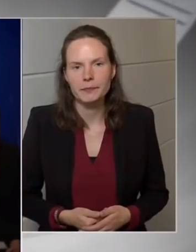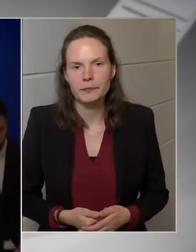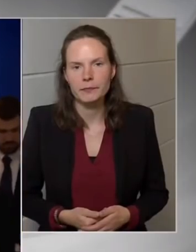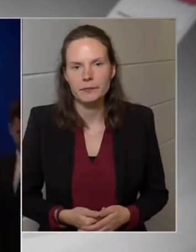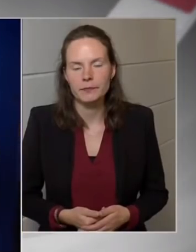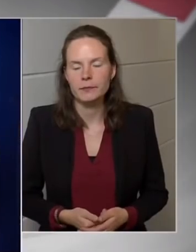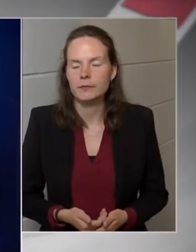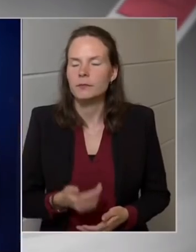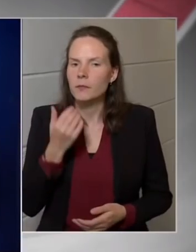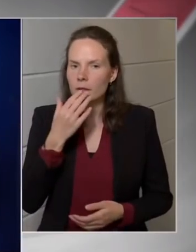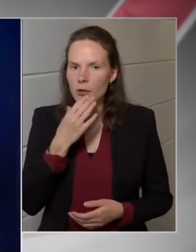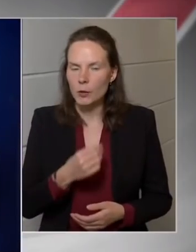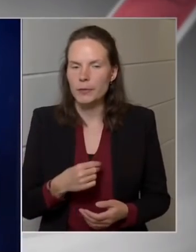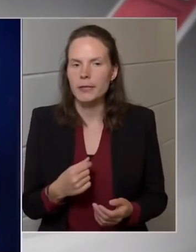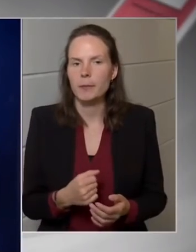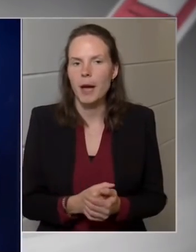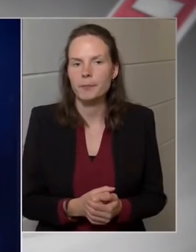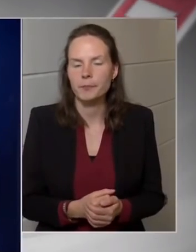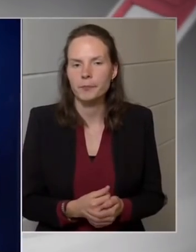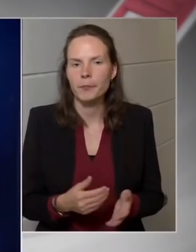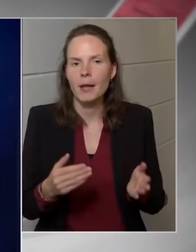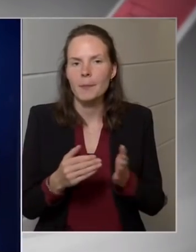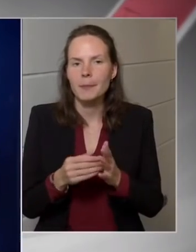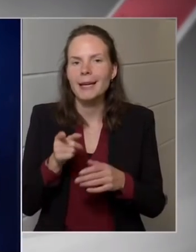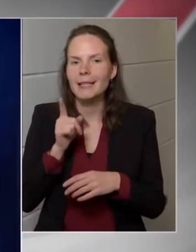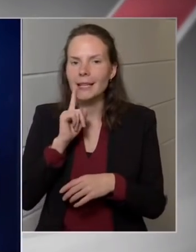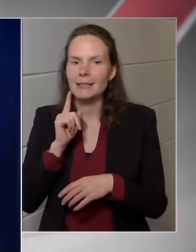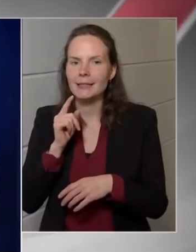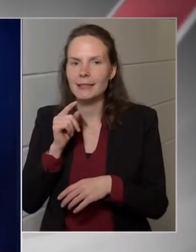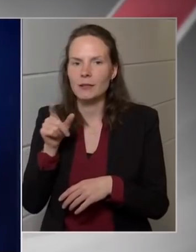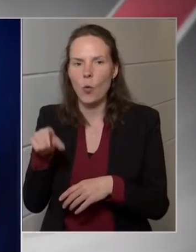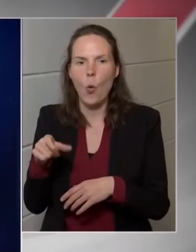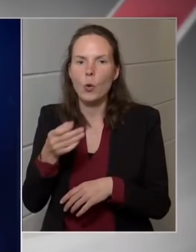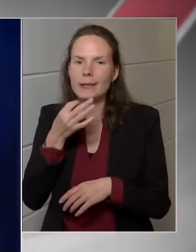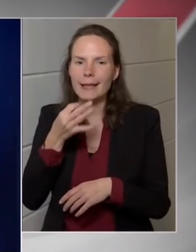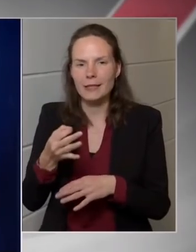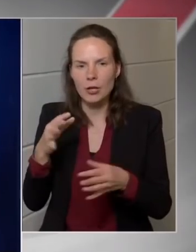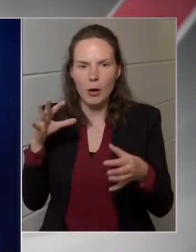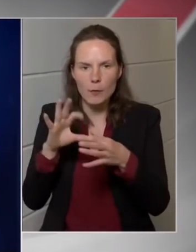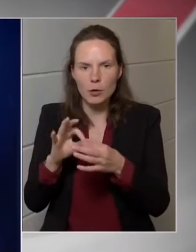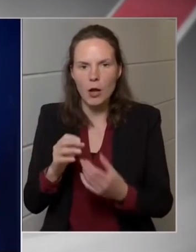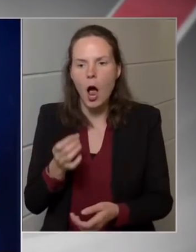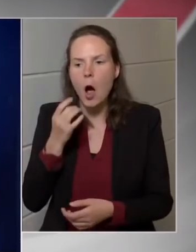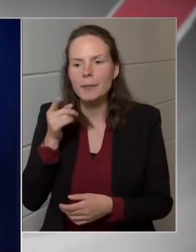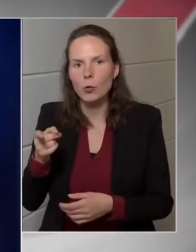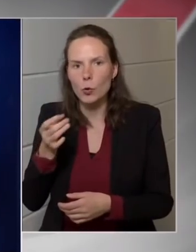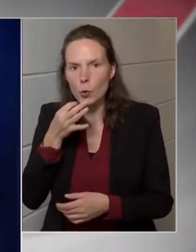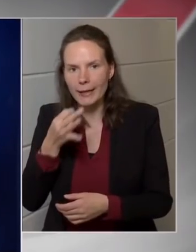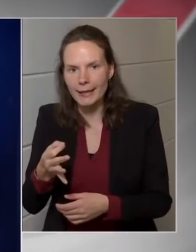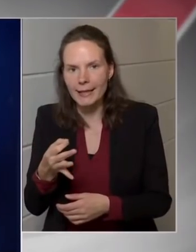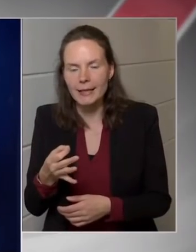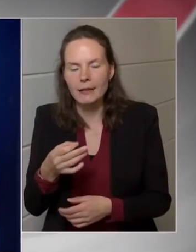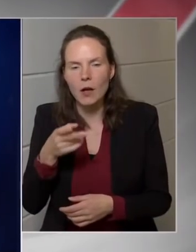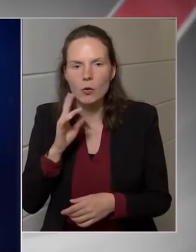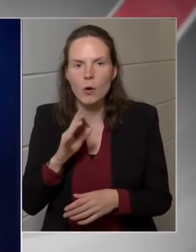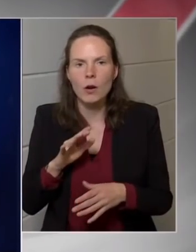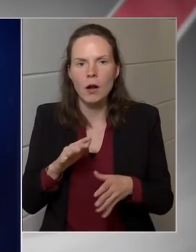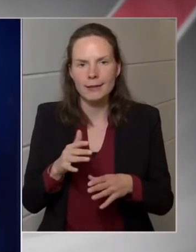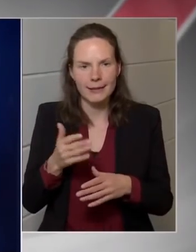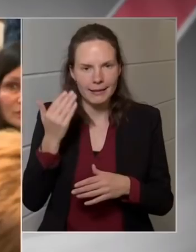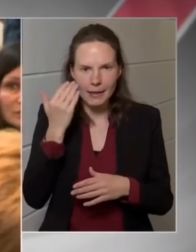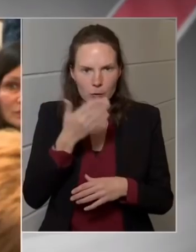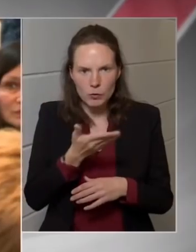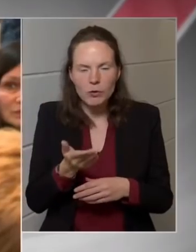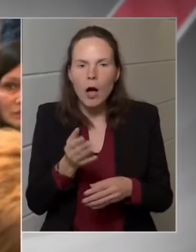Köszönöm szépen. Itt még érdikó kérdéséhez kapcsolódnék, csak mert amikor ő feltett kérdést, akkor azért egyikük sem tudott